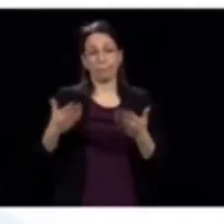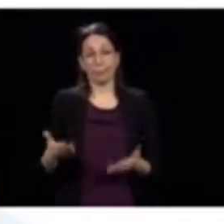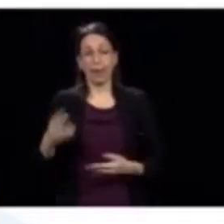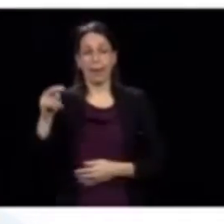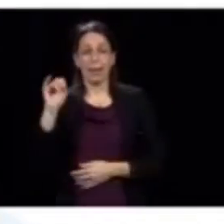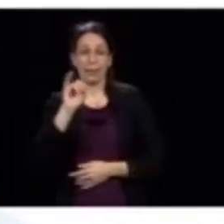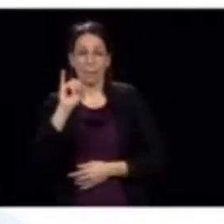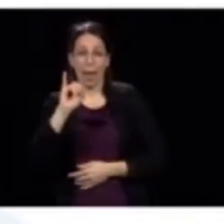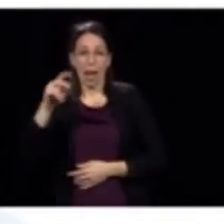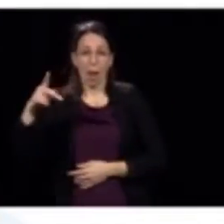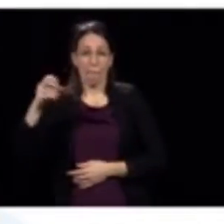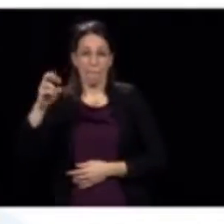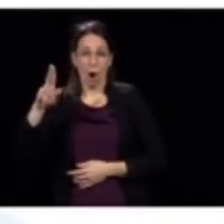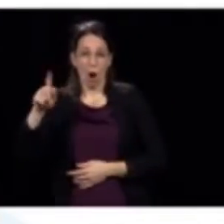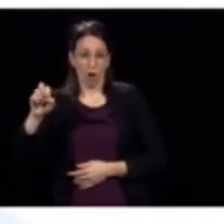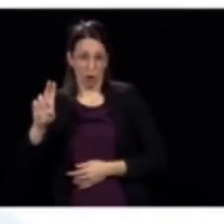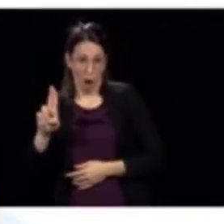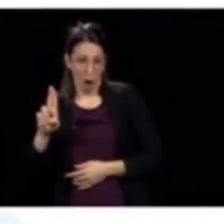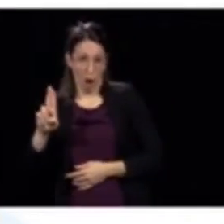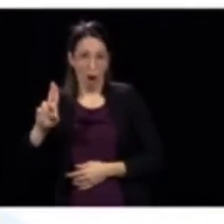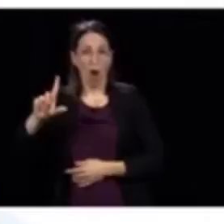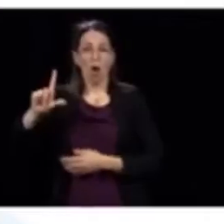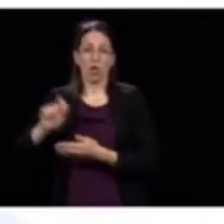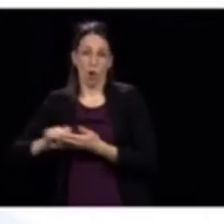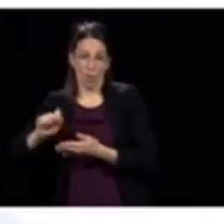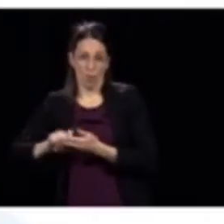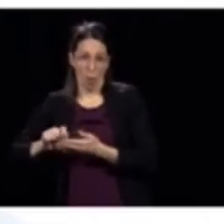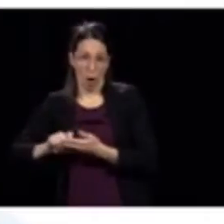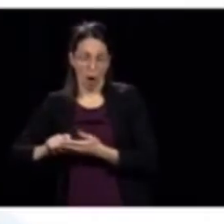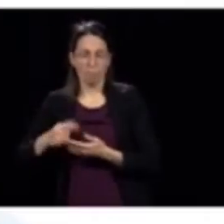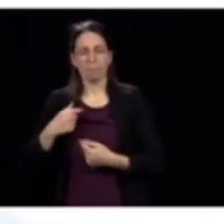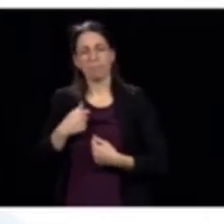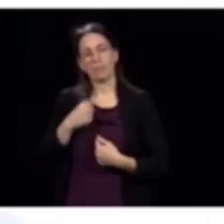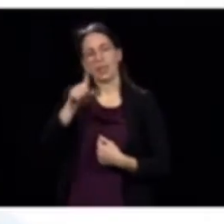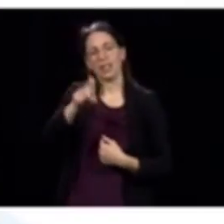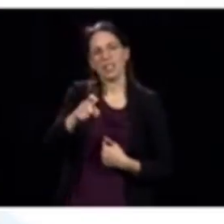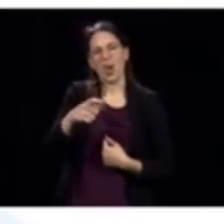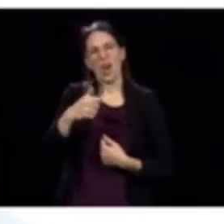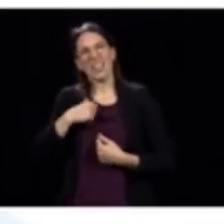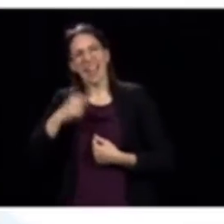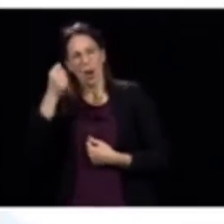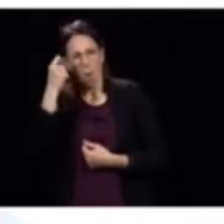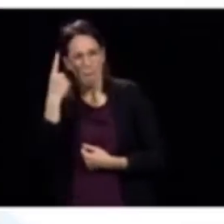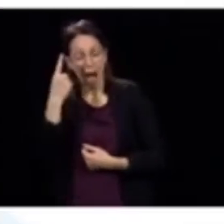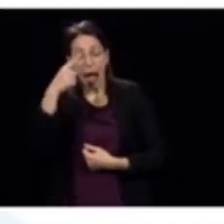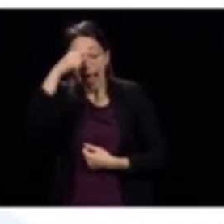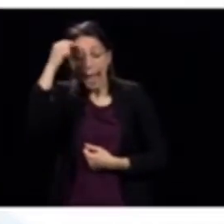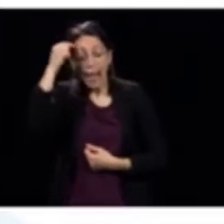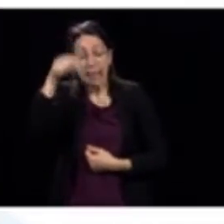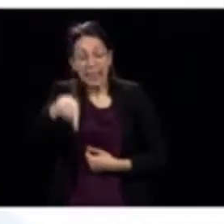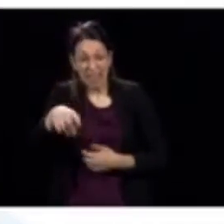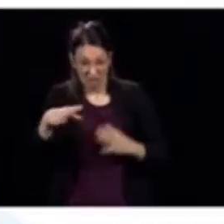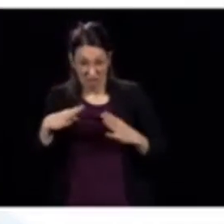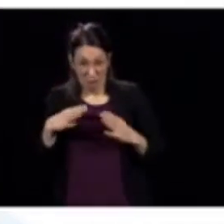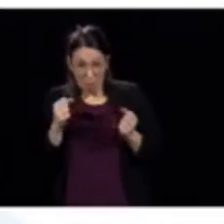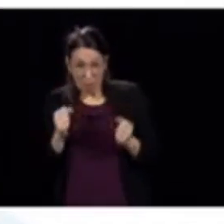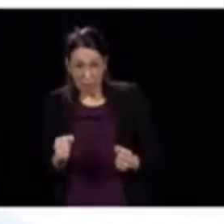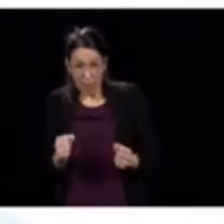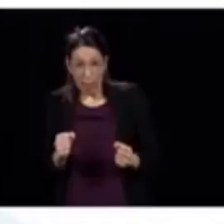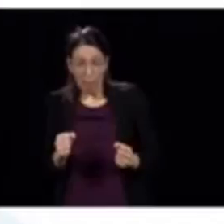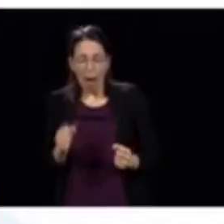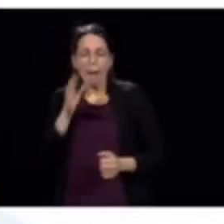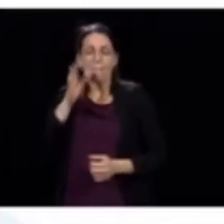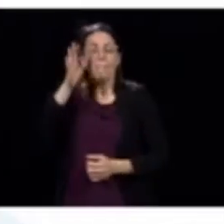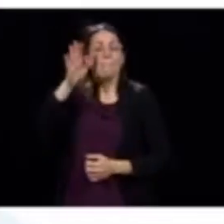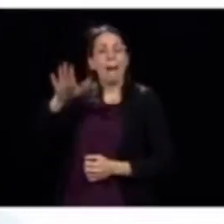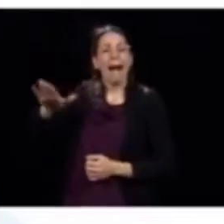Oui, bonjour à tous les trois. Sur le même sujet, j'essaie de comprendre. Cet été, est-ce qu'il va y avoir des vacances, entre guillemets? Est-ce que les parents doivent